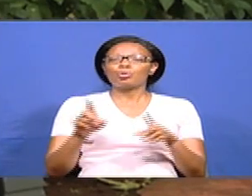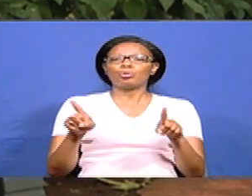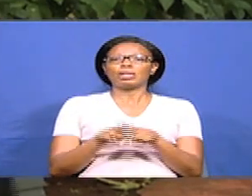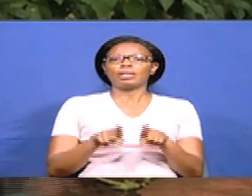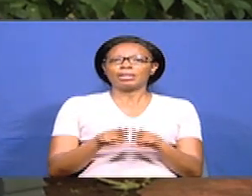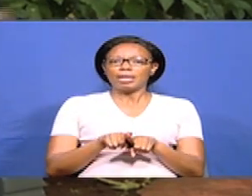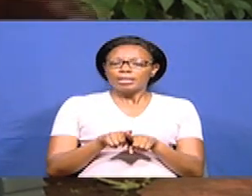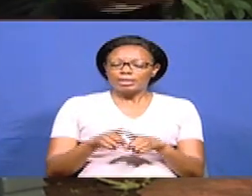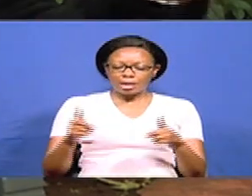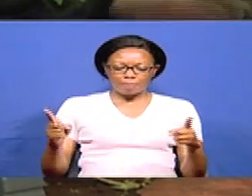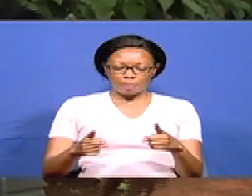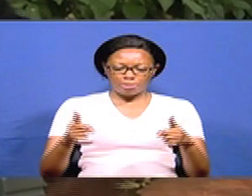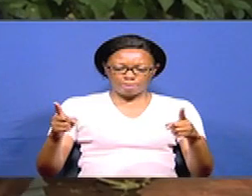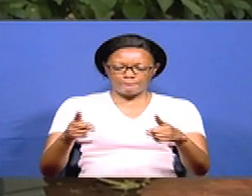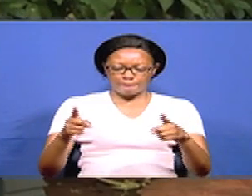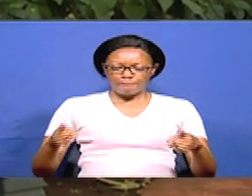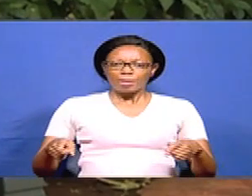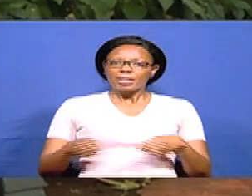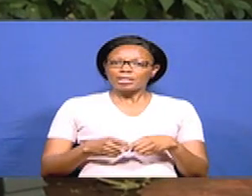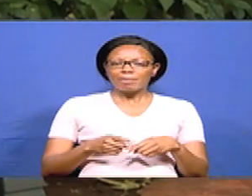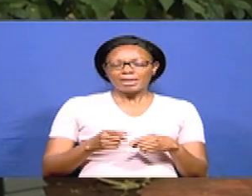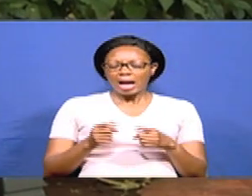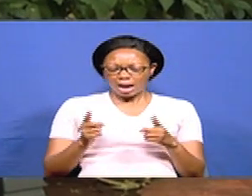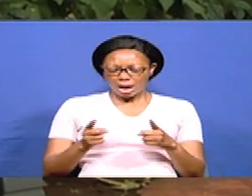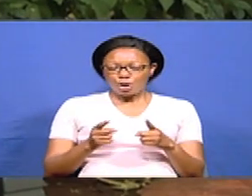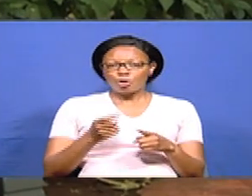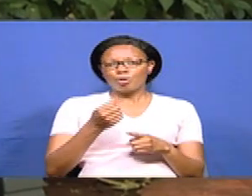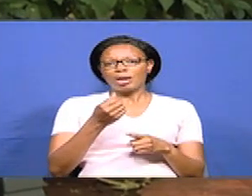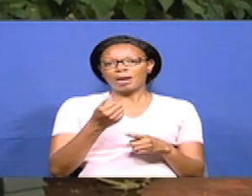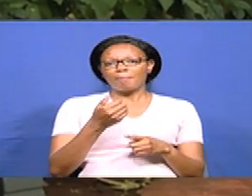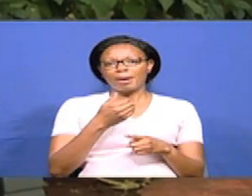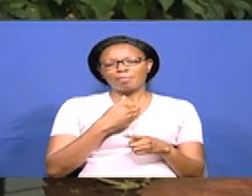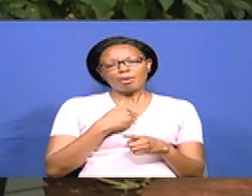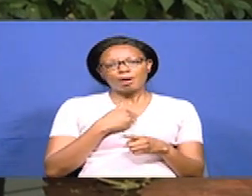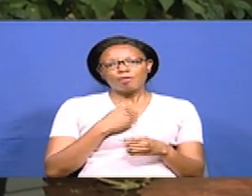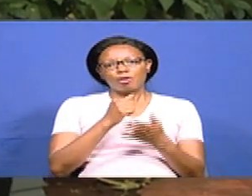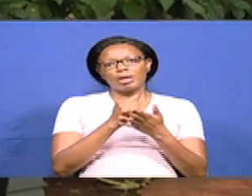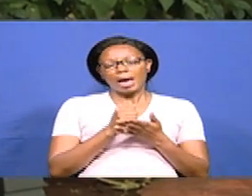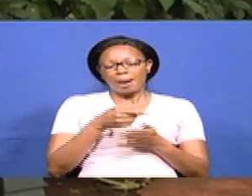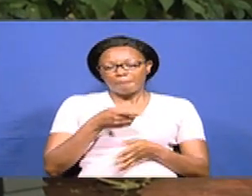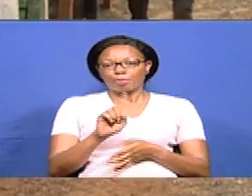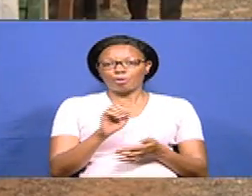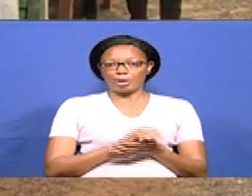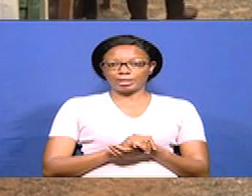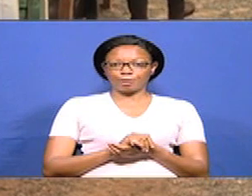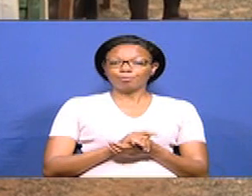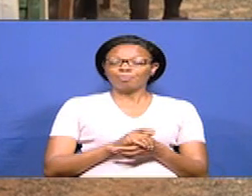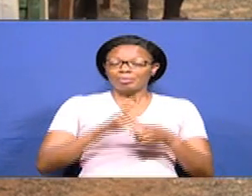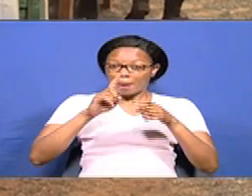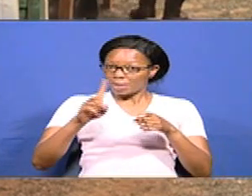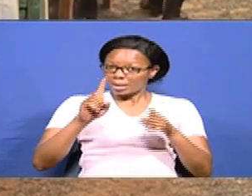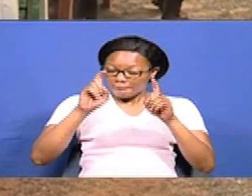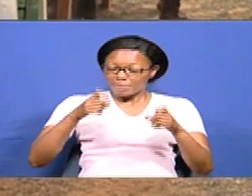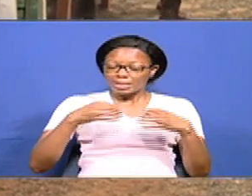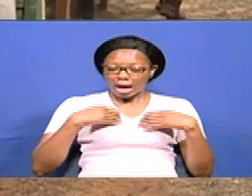simama hivi. Hasa unaza tumeka ka space kadogo tu na utapata ka output enye itakuwa saa. Kujisaidia. Si lazima